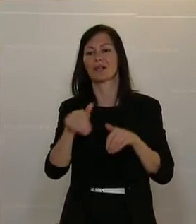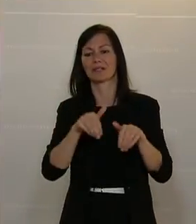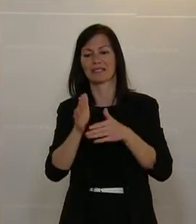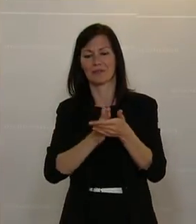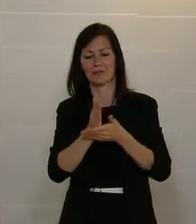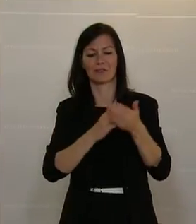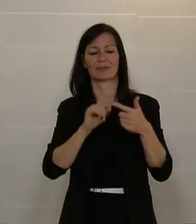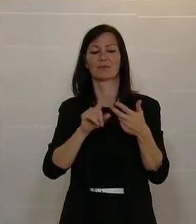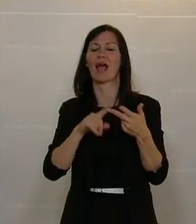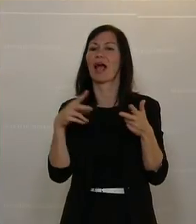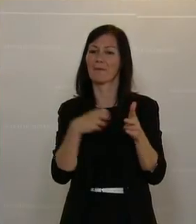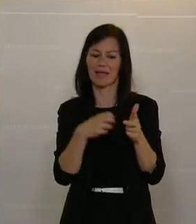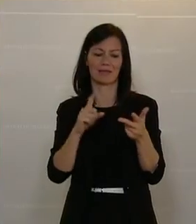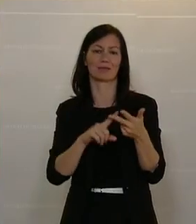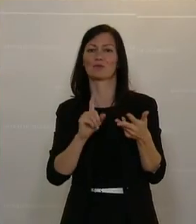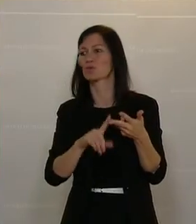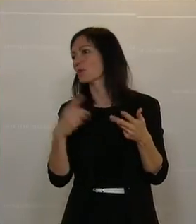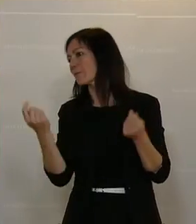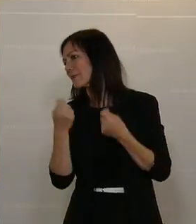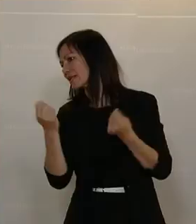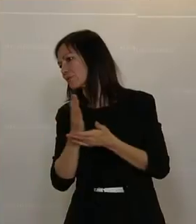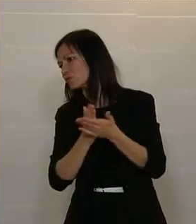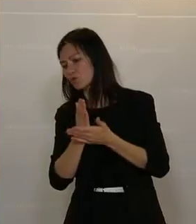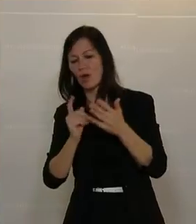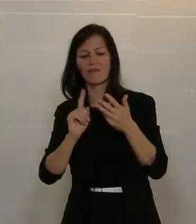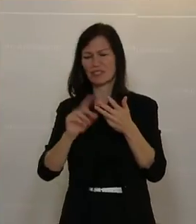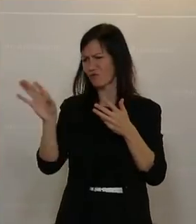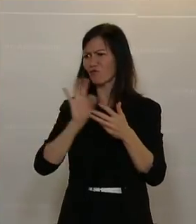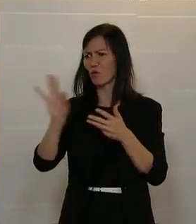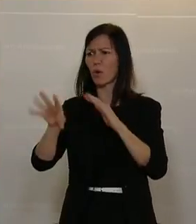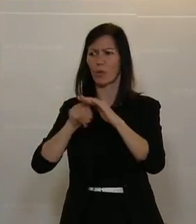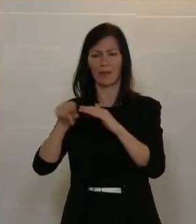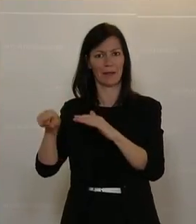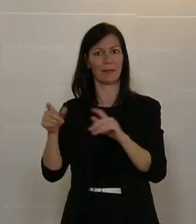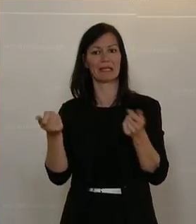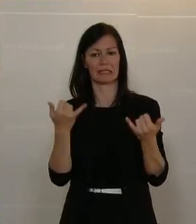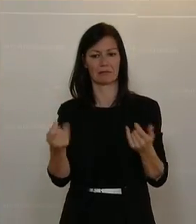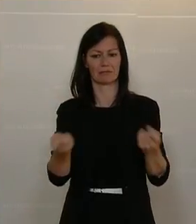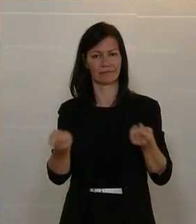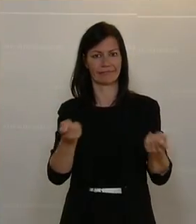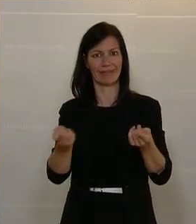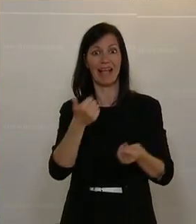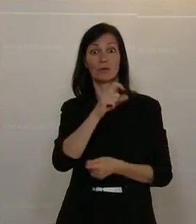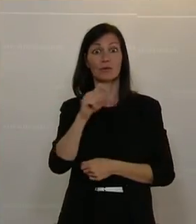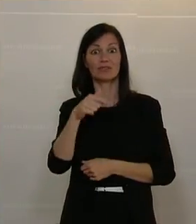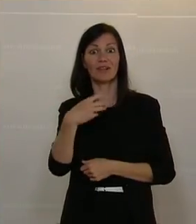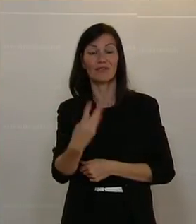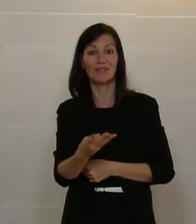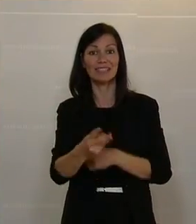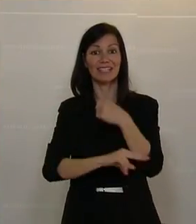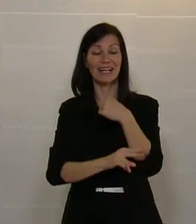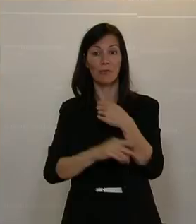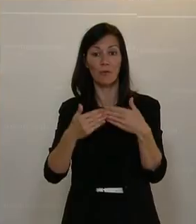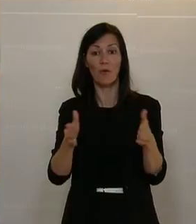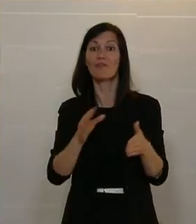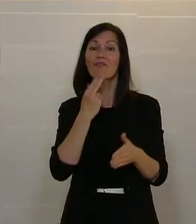über das AMS, aber auch über NEWA Betriebsservice für Unternehmer, das koordinieren. 142 offene Lehrstellen für junge